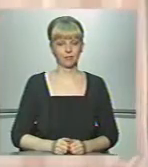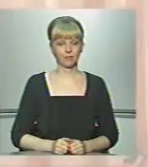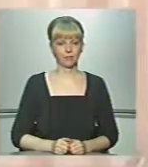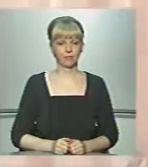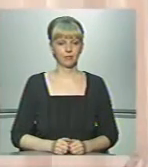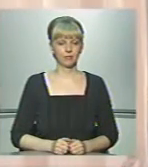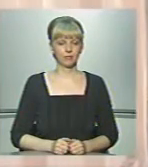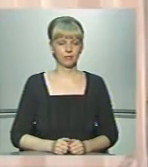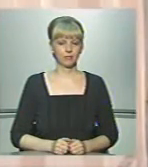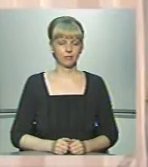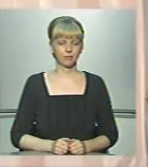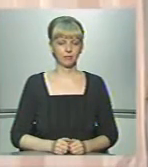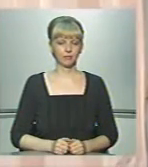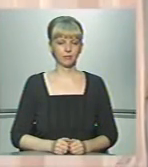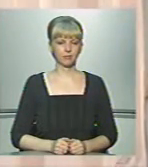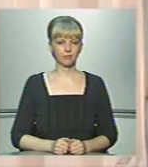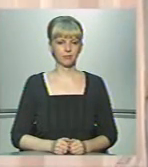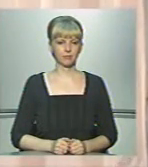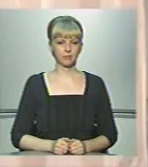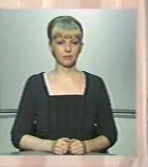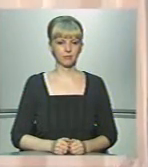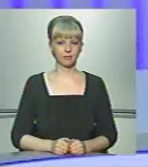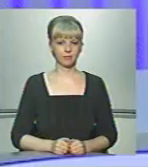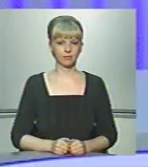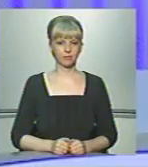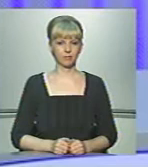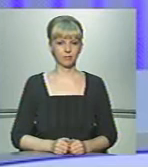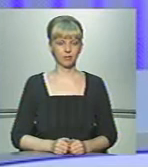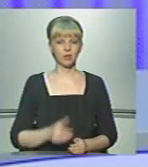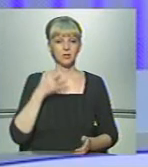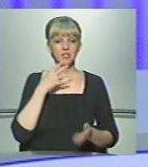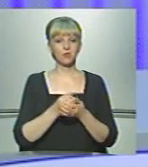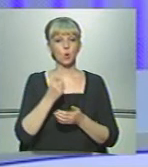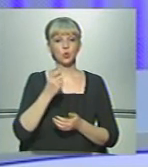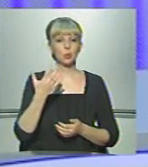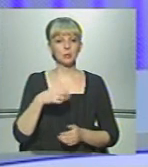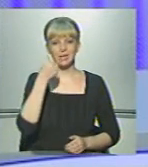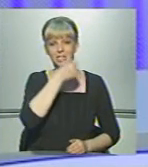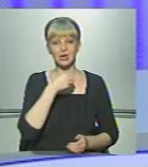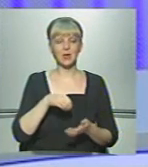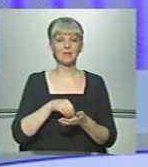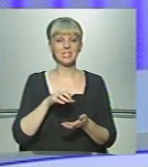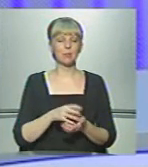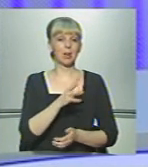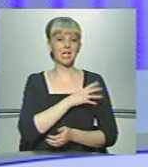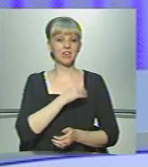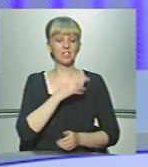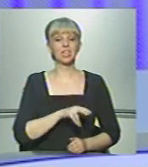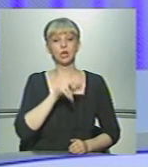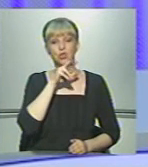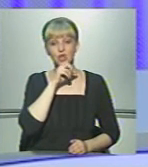Лупай, Володимир Дорош, Антон Романюк, телеканал Буковина. Свою 150-ту річницю відзначає Львівсько